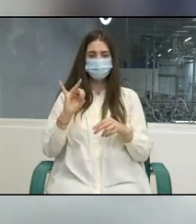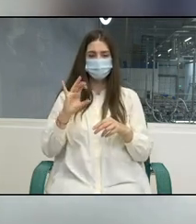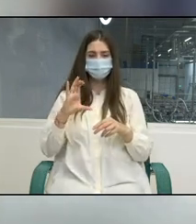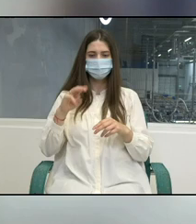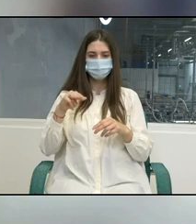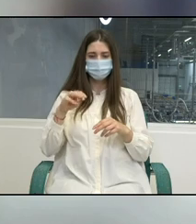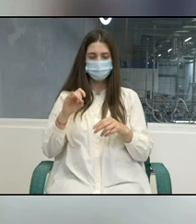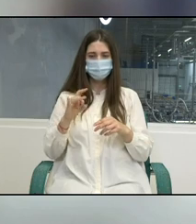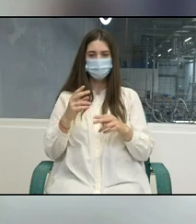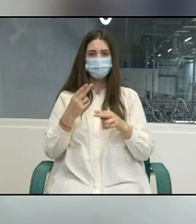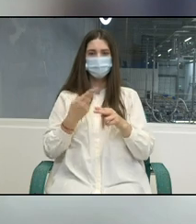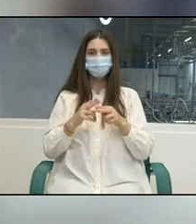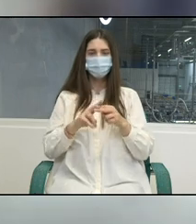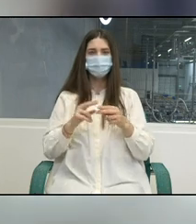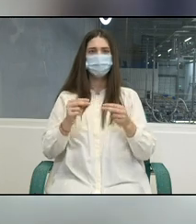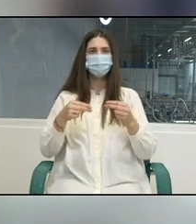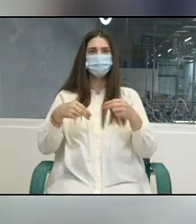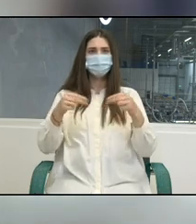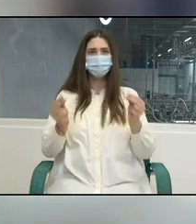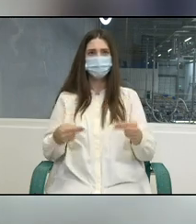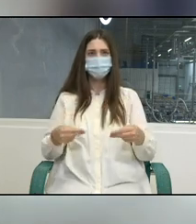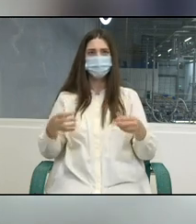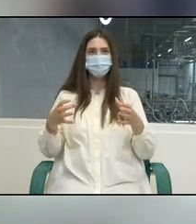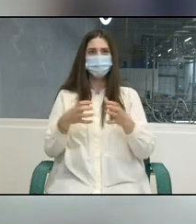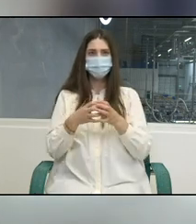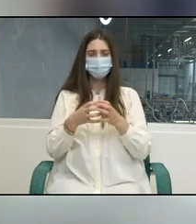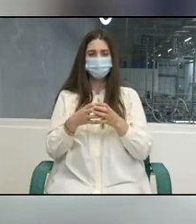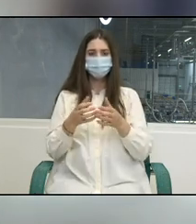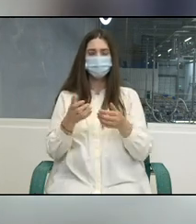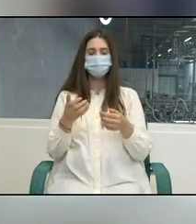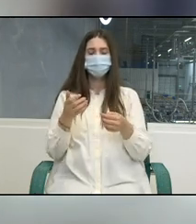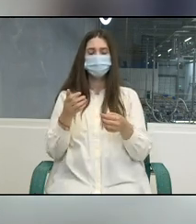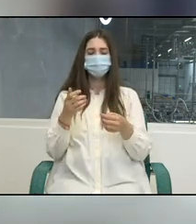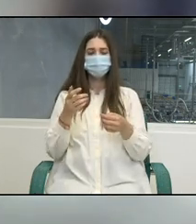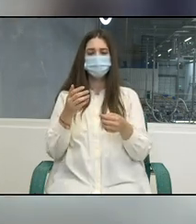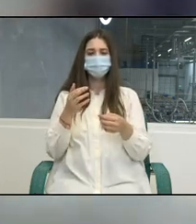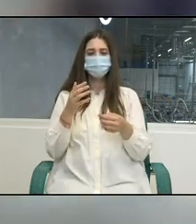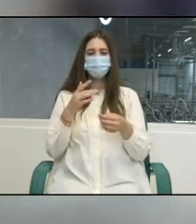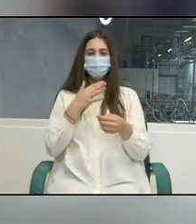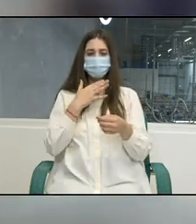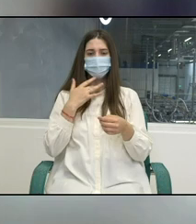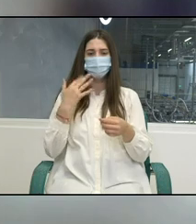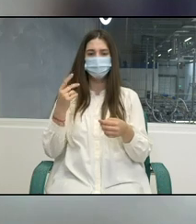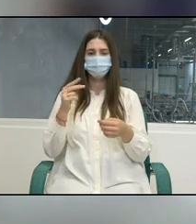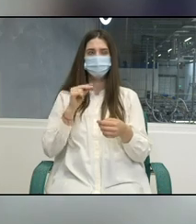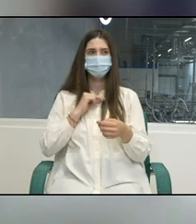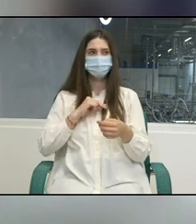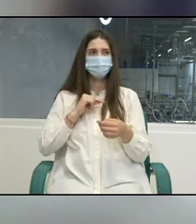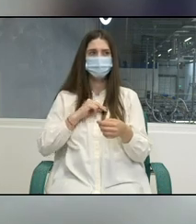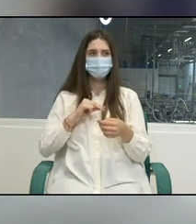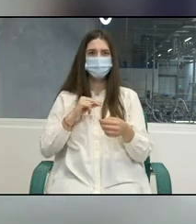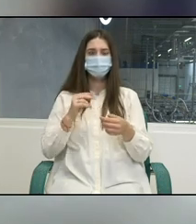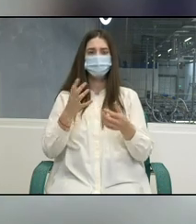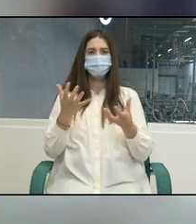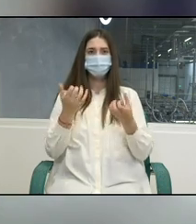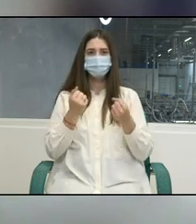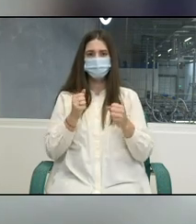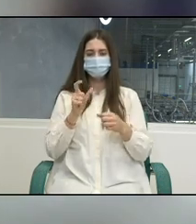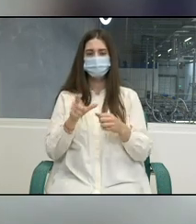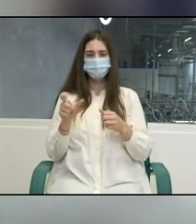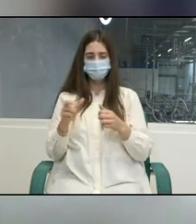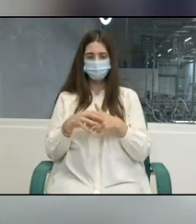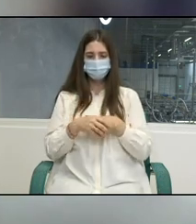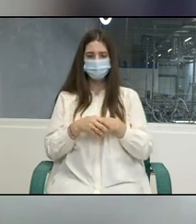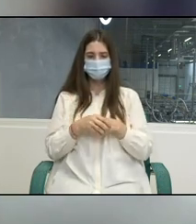În anul 2022 vom sărbători cea de 30 aniversare a calității de membru a Republicii Moldova în UIM și eu cred că noi cu toții